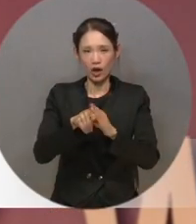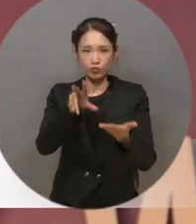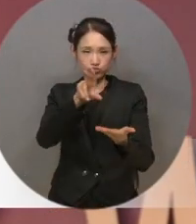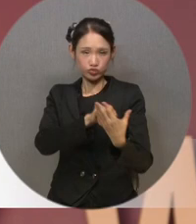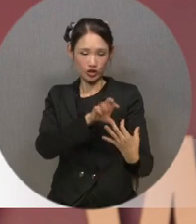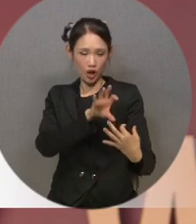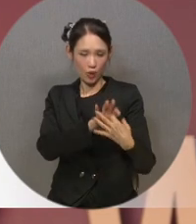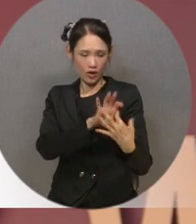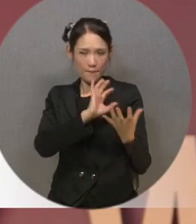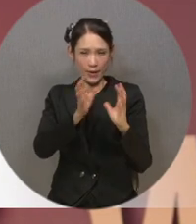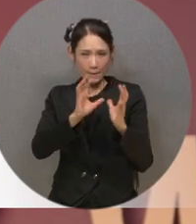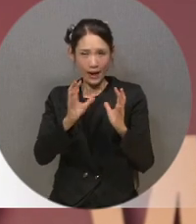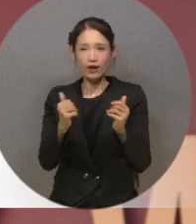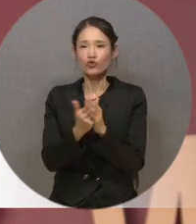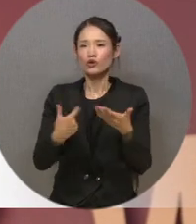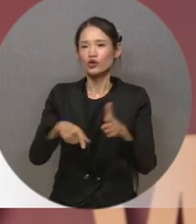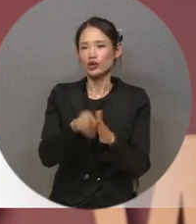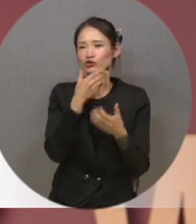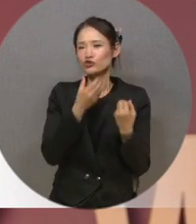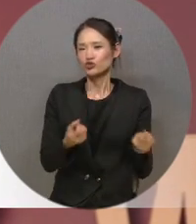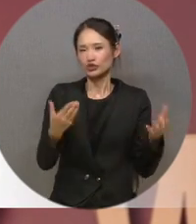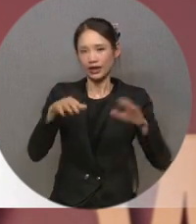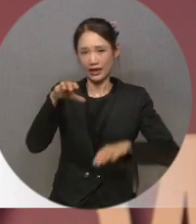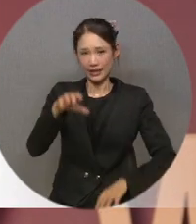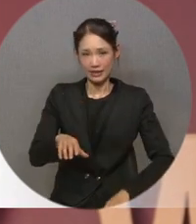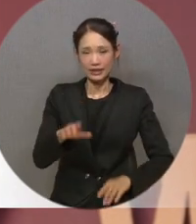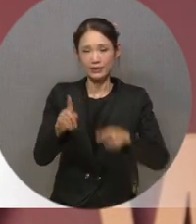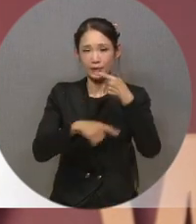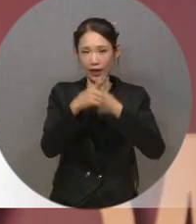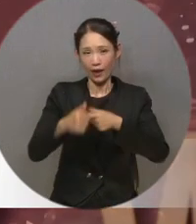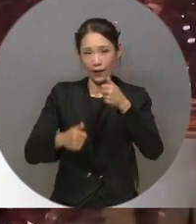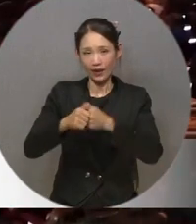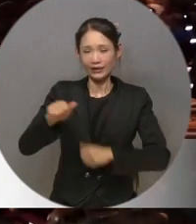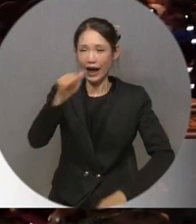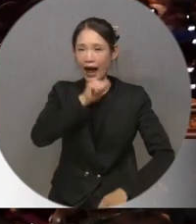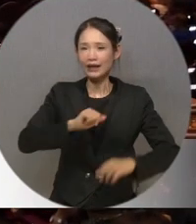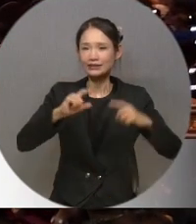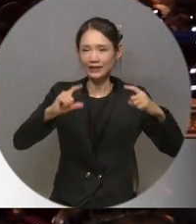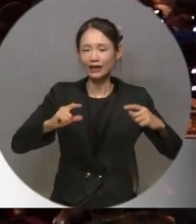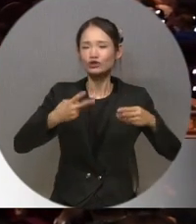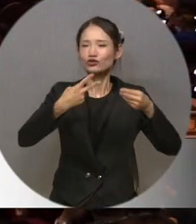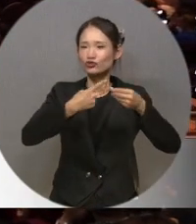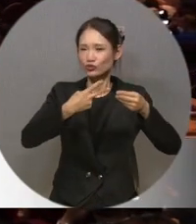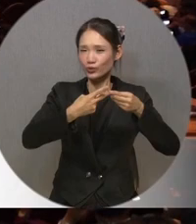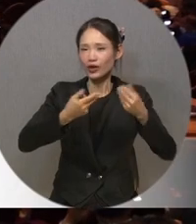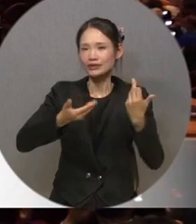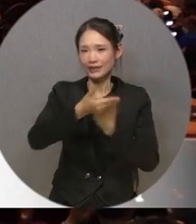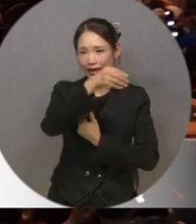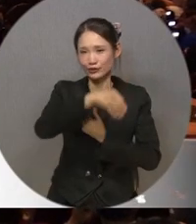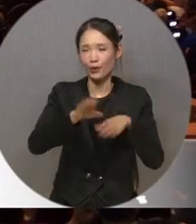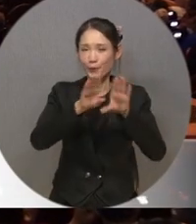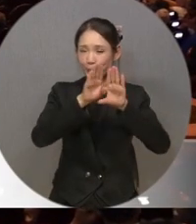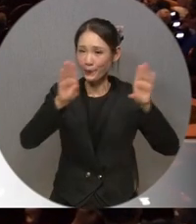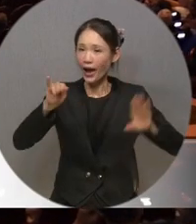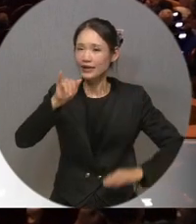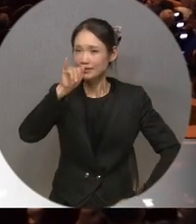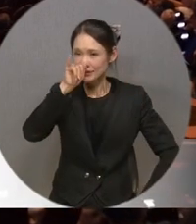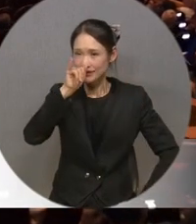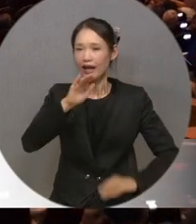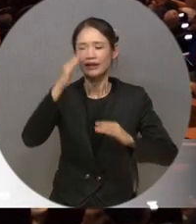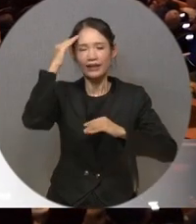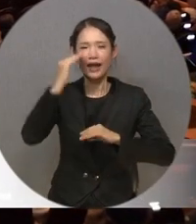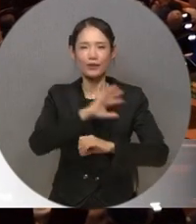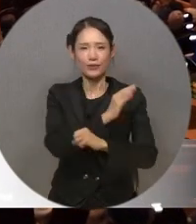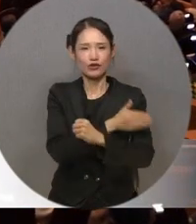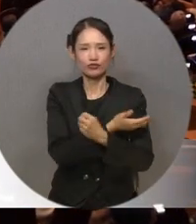축제의 장입니다. 이번 대회는 아시아에서 두 번째로 제주도에서 열렸습니다. 대한민국의 국격과 위상을